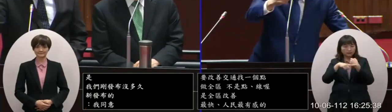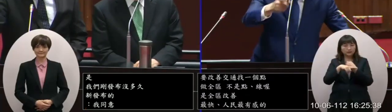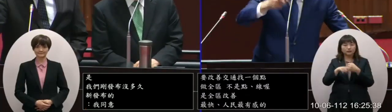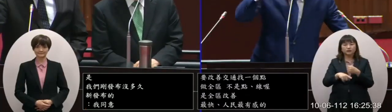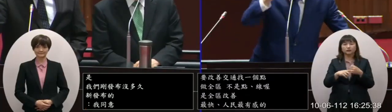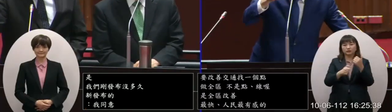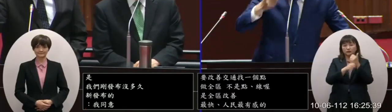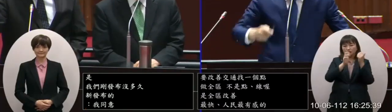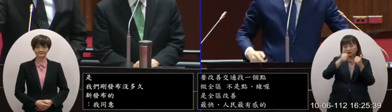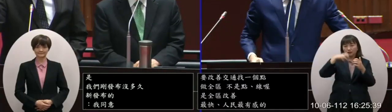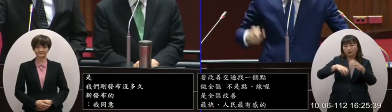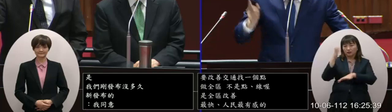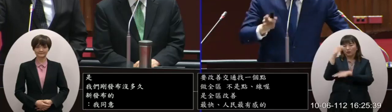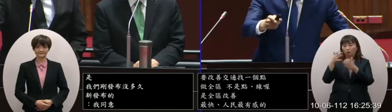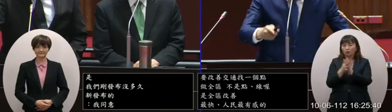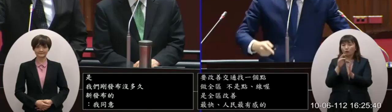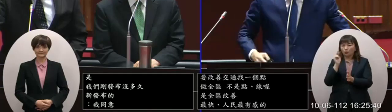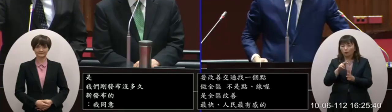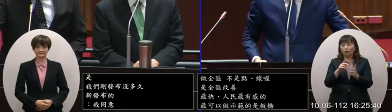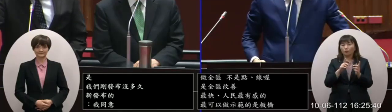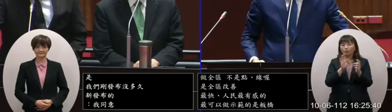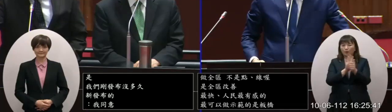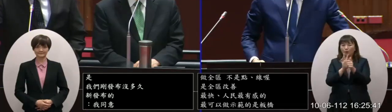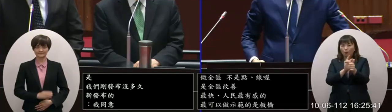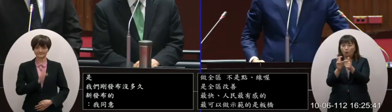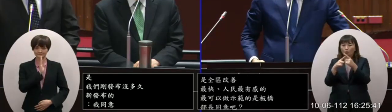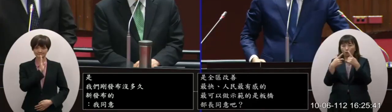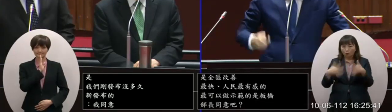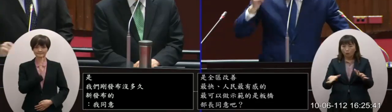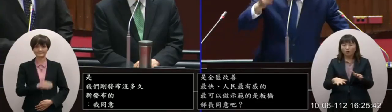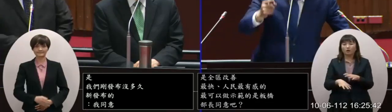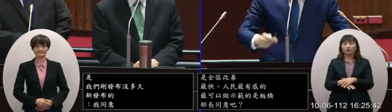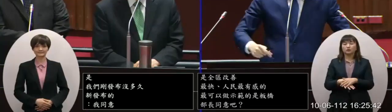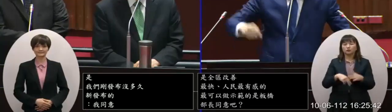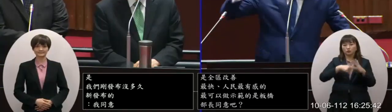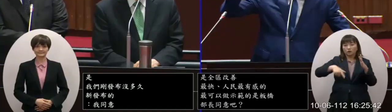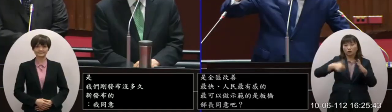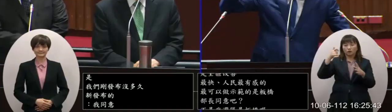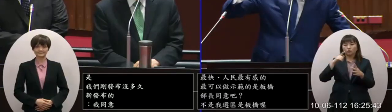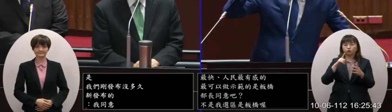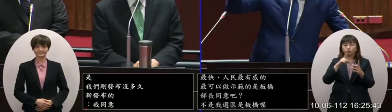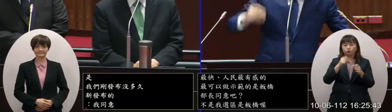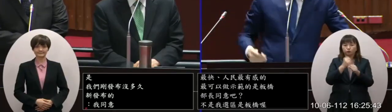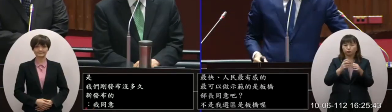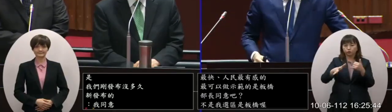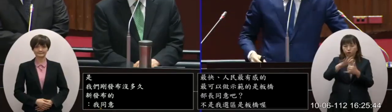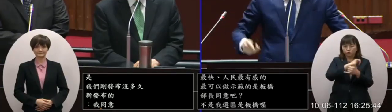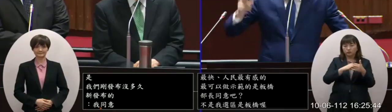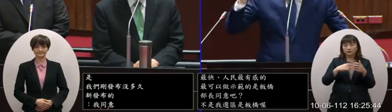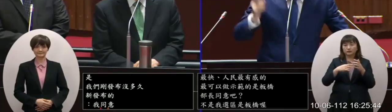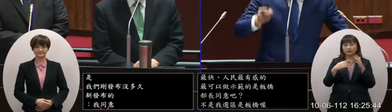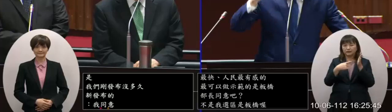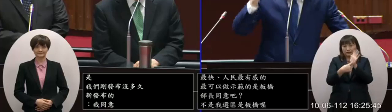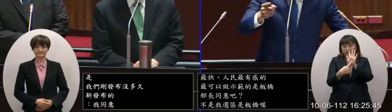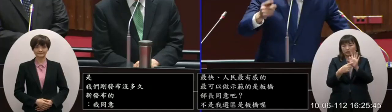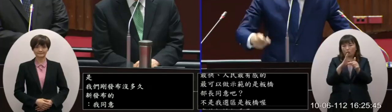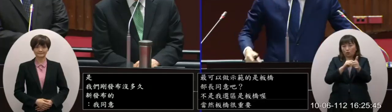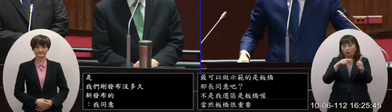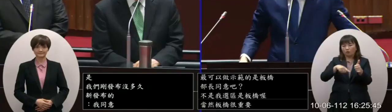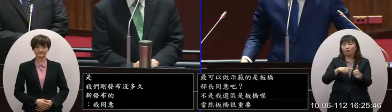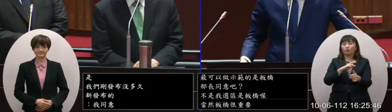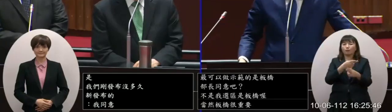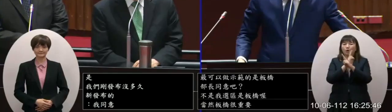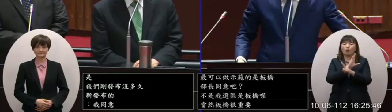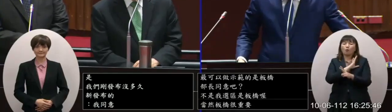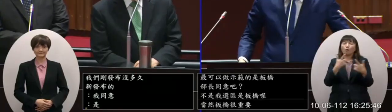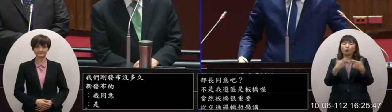從市長從內政部的角度來講照顧最多人是從院長的角度作為一個全國示範區來講板橋當之